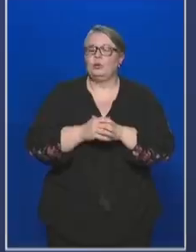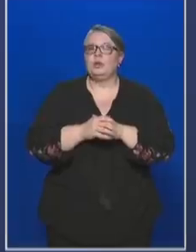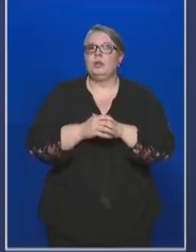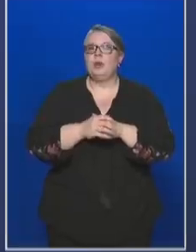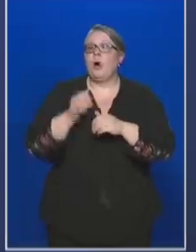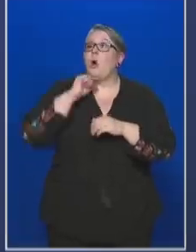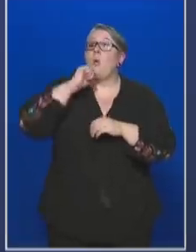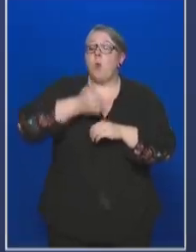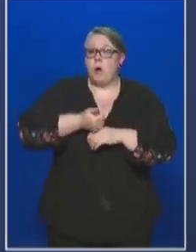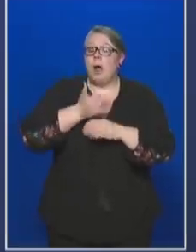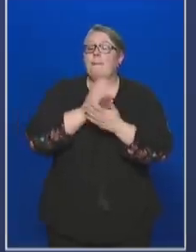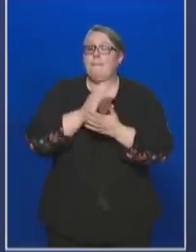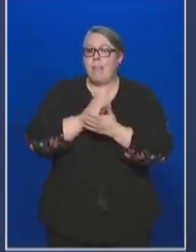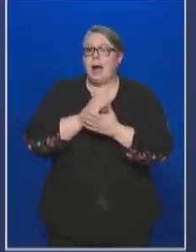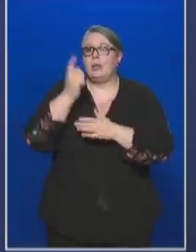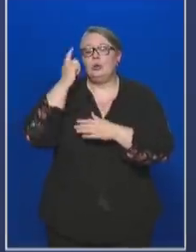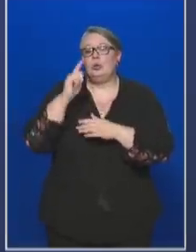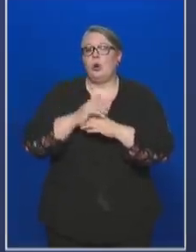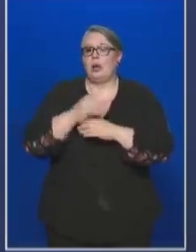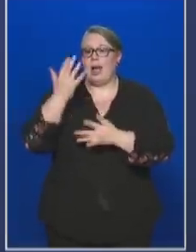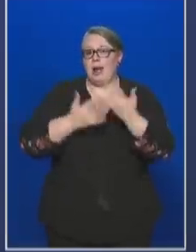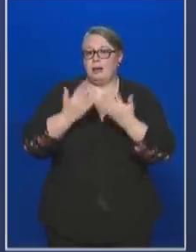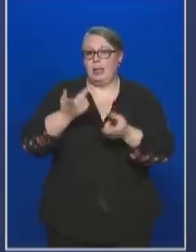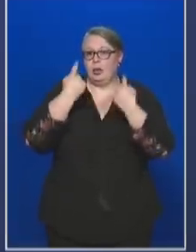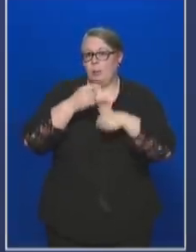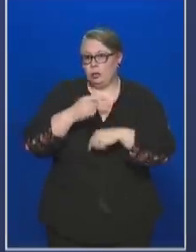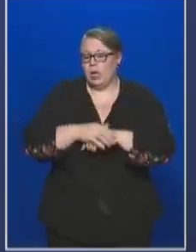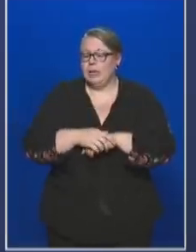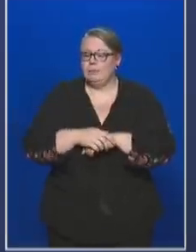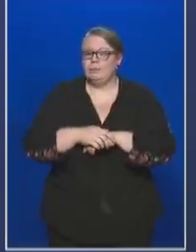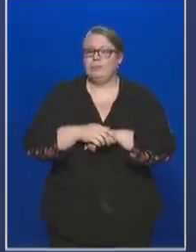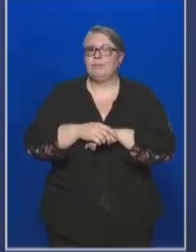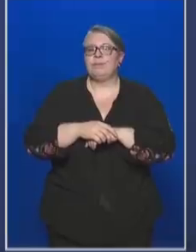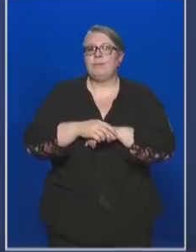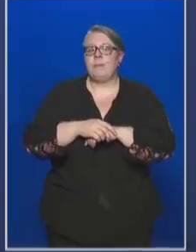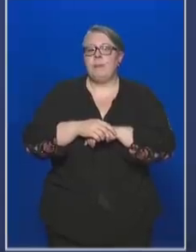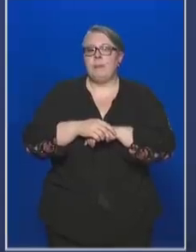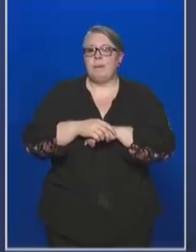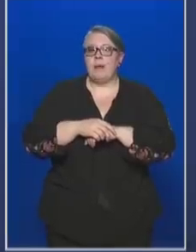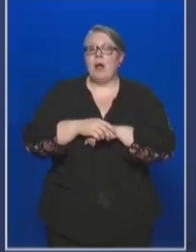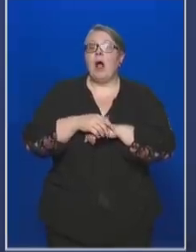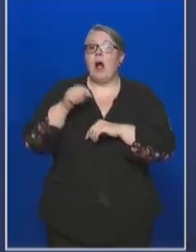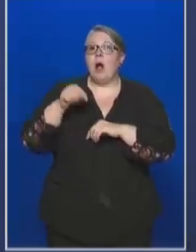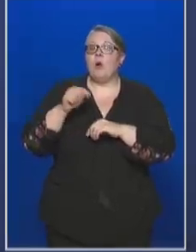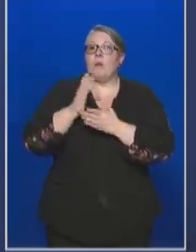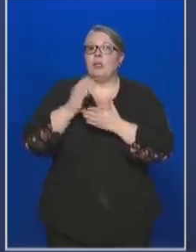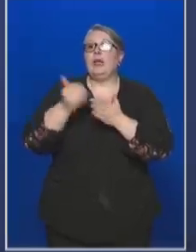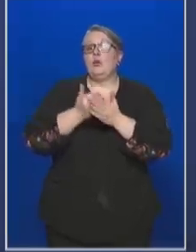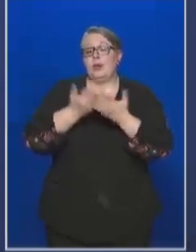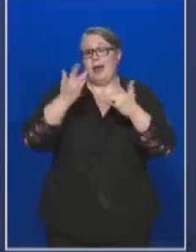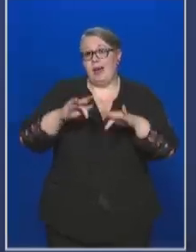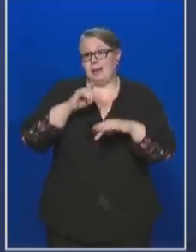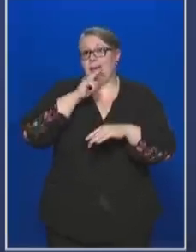A holnapi napra már tudunk eredményt is mondani. Ekkor tulajdonképpen egy új